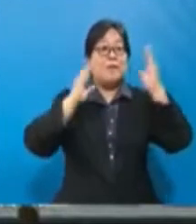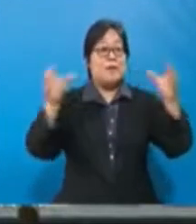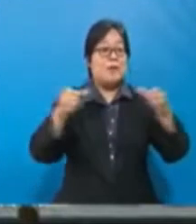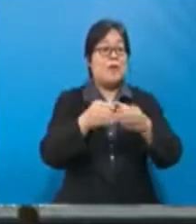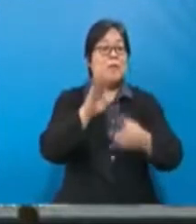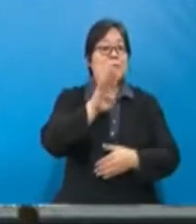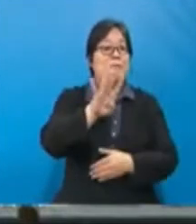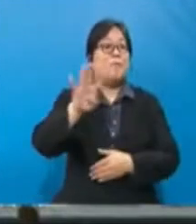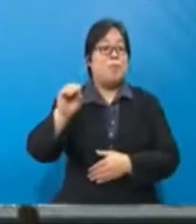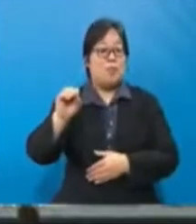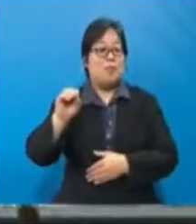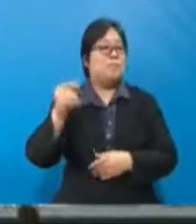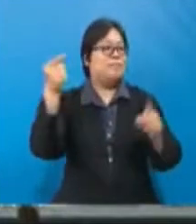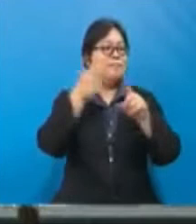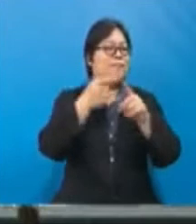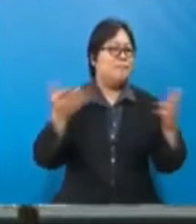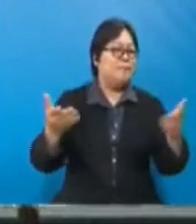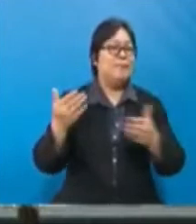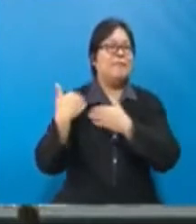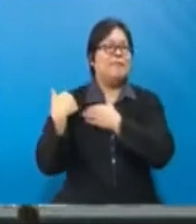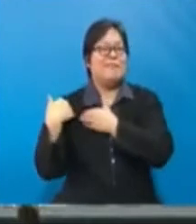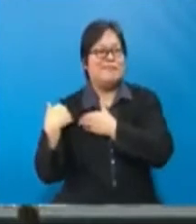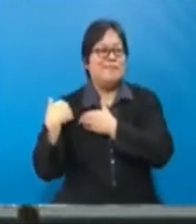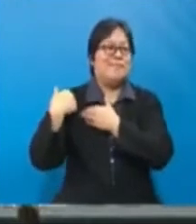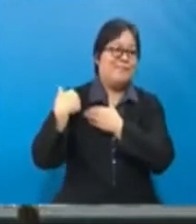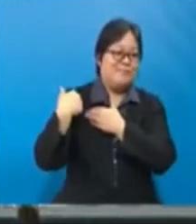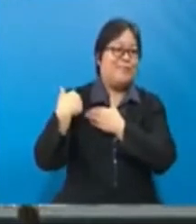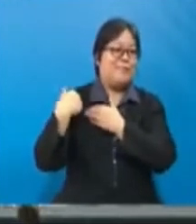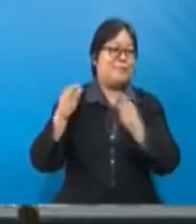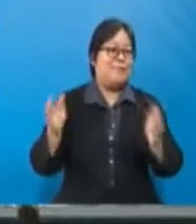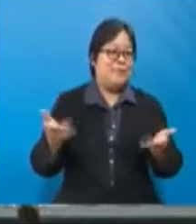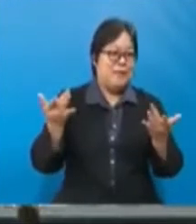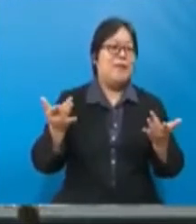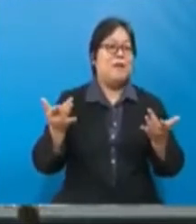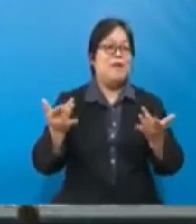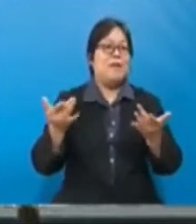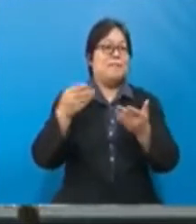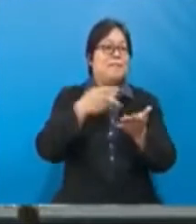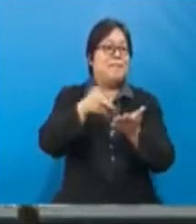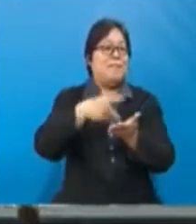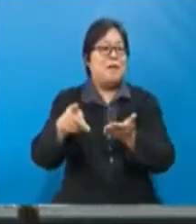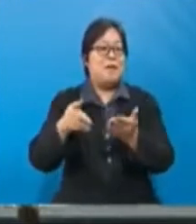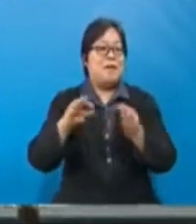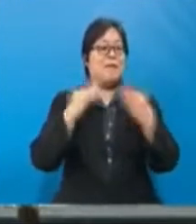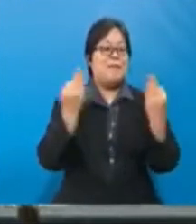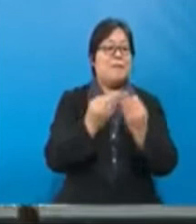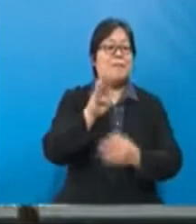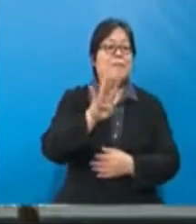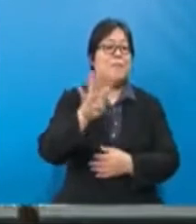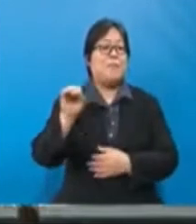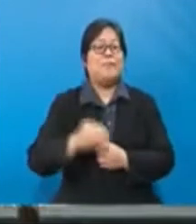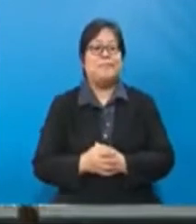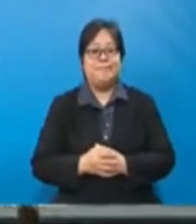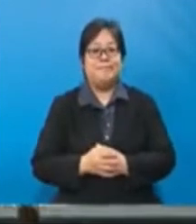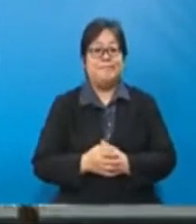Malaysia kategori B40 bertujuan untuk meringankan beban kewangan pembelajaran isi rumah golongan